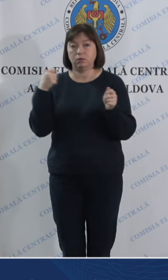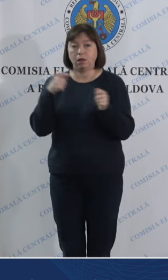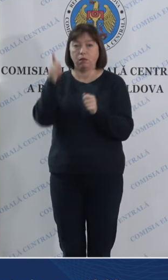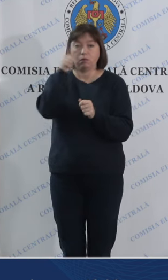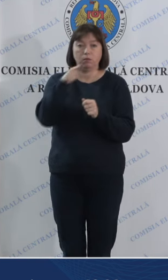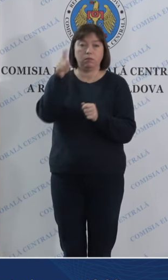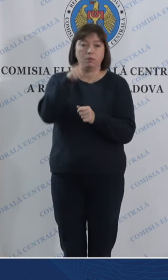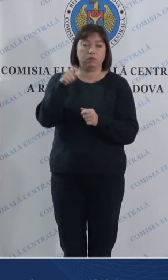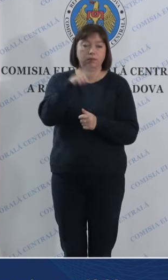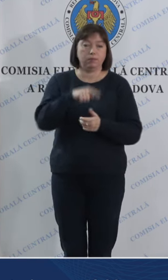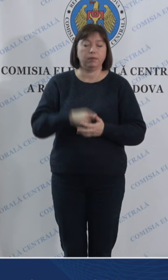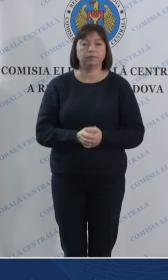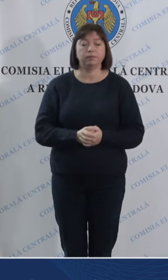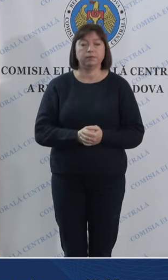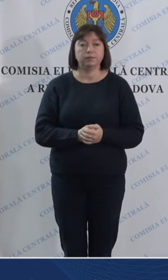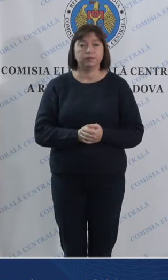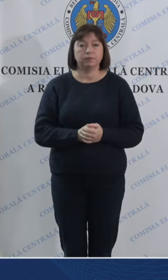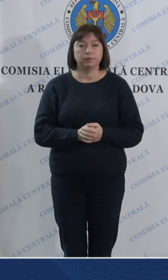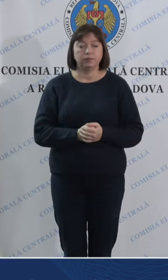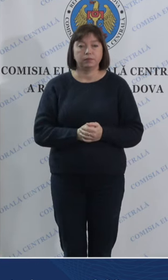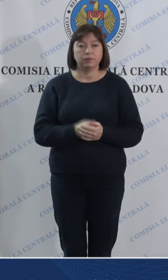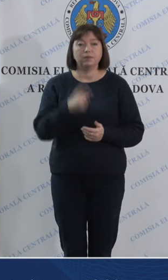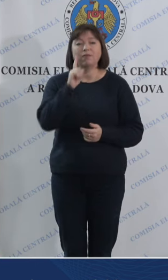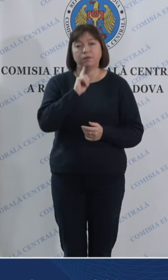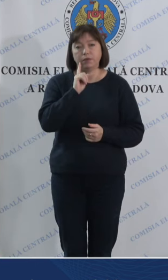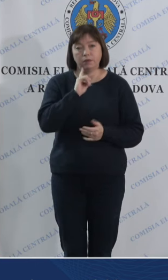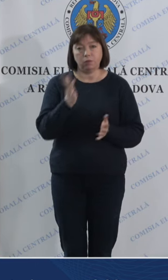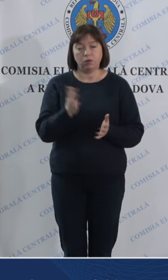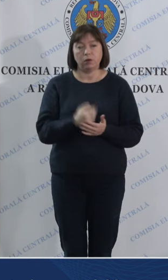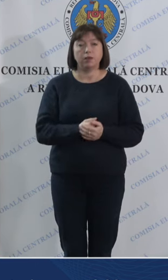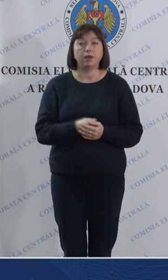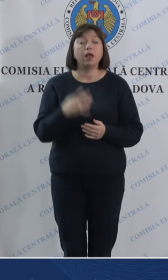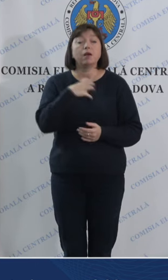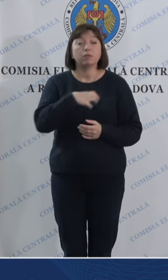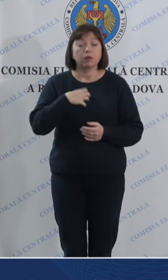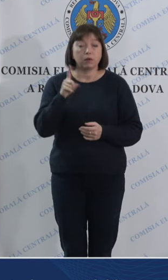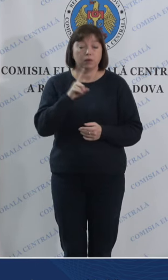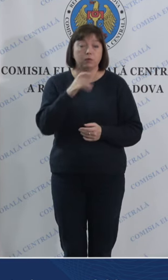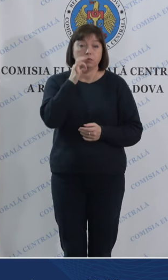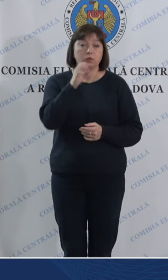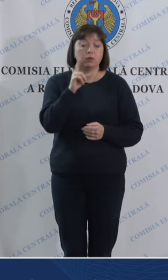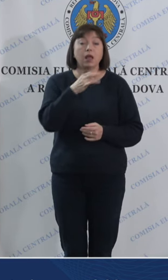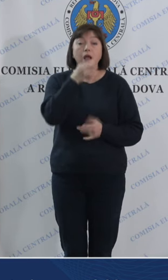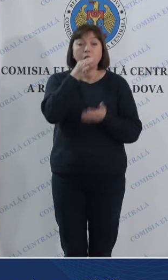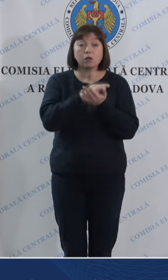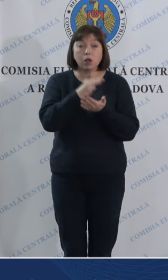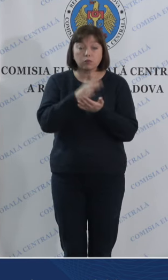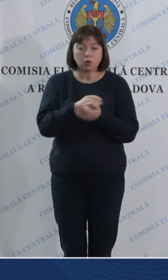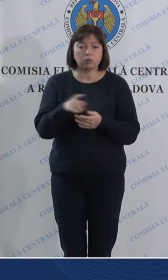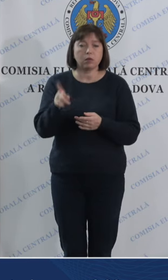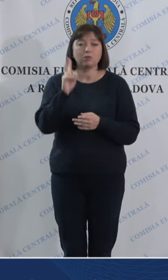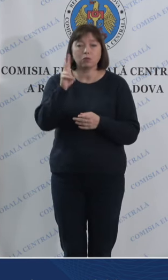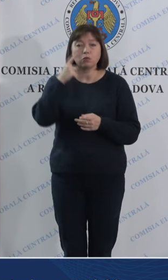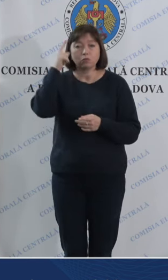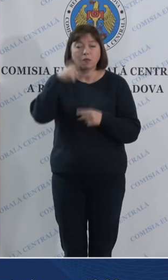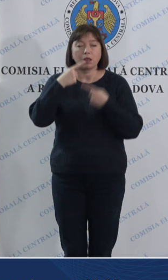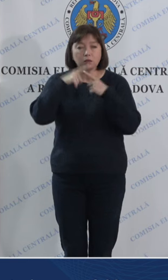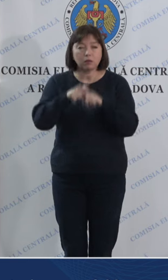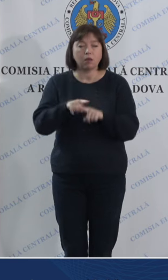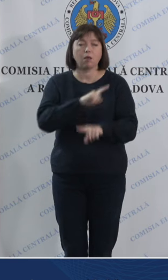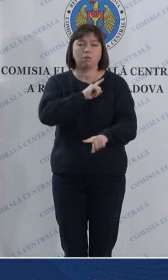aceste încetiniri temporare important este să spunem încă responsabilei au acționat conform